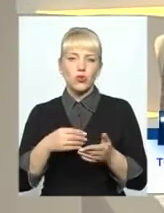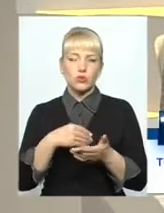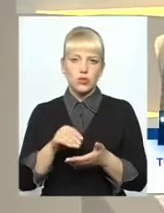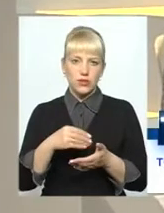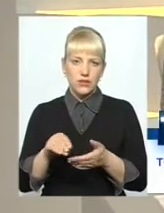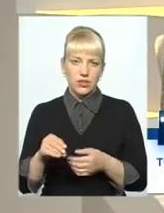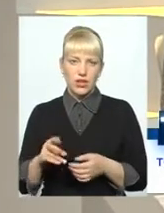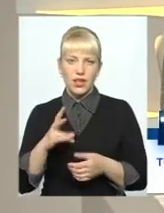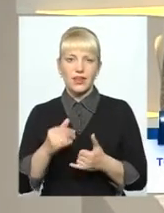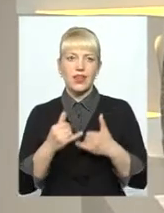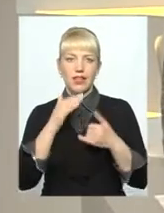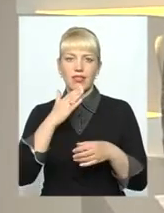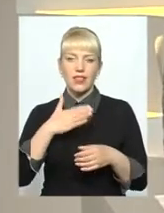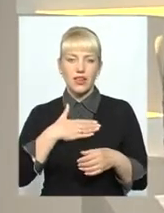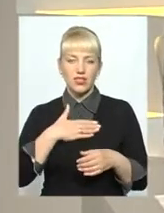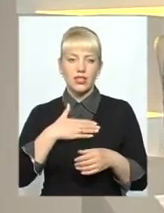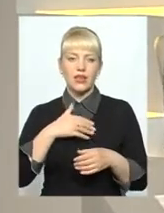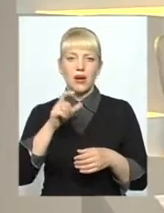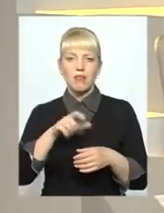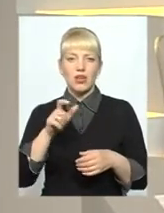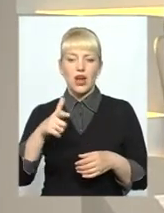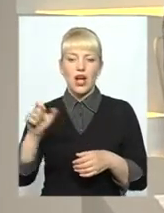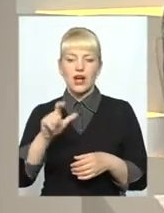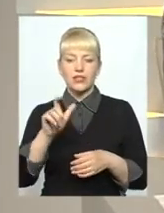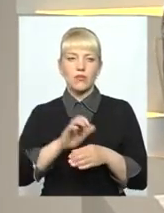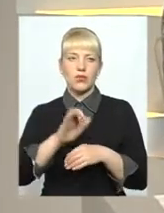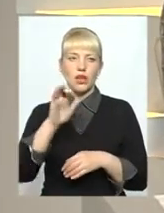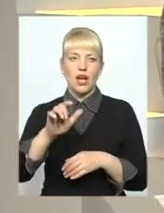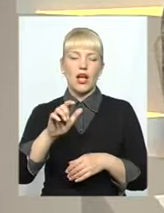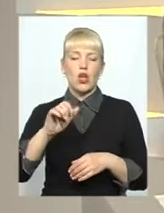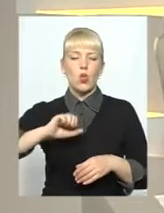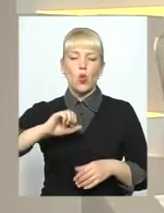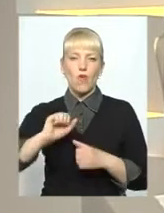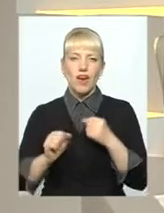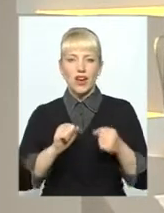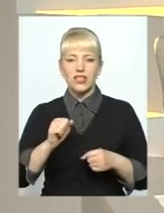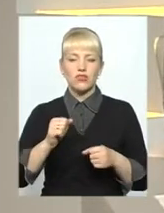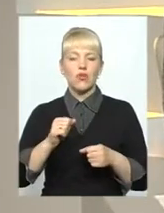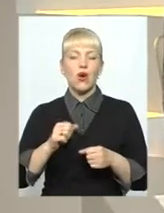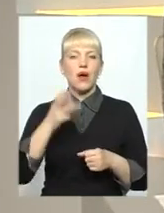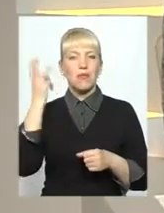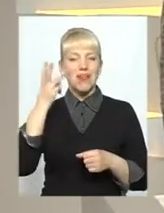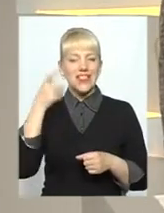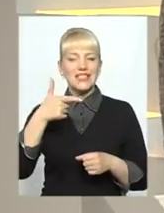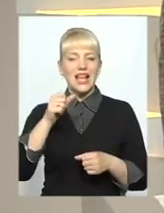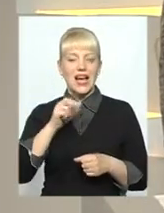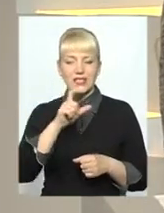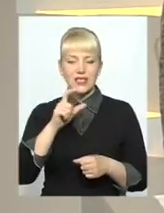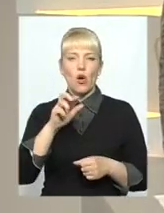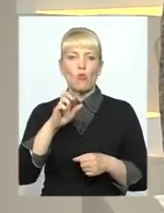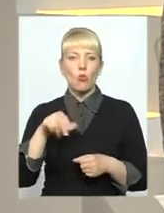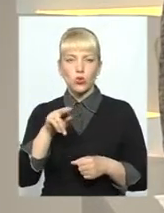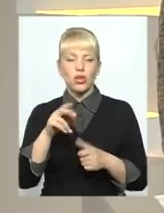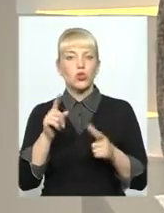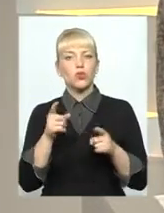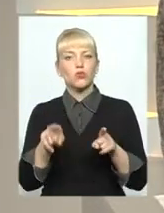газ постачає лише товариство «Хмельницьказбут». Чому відбувається так? Чи